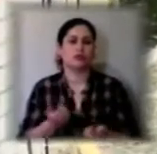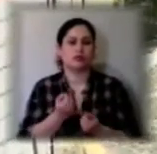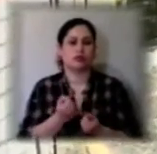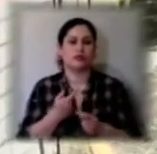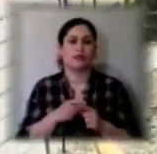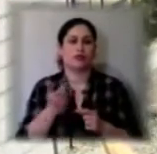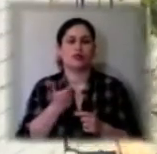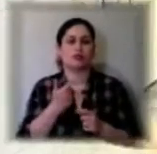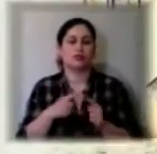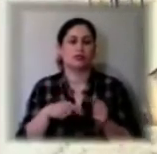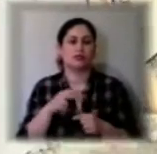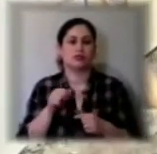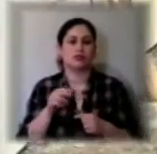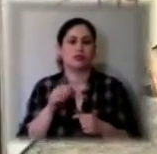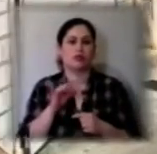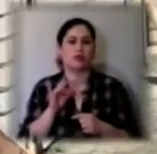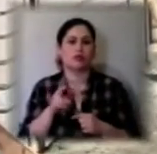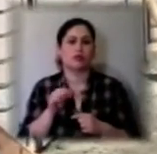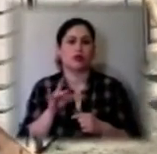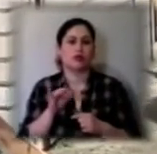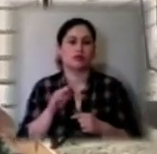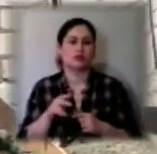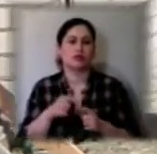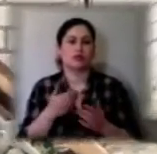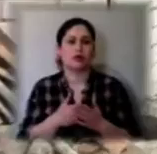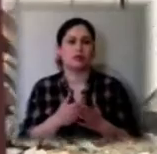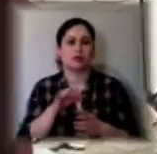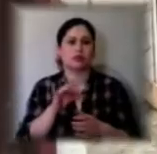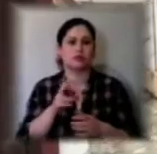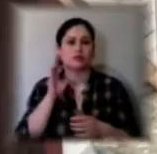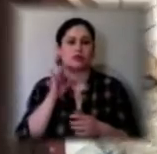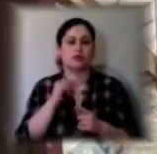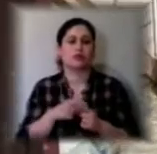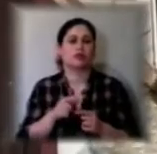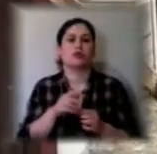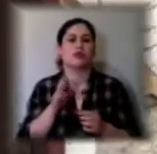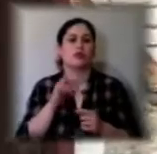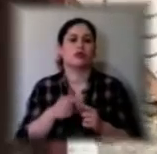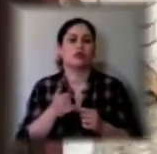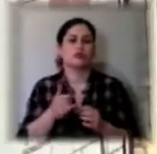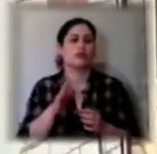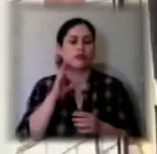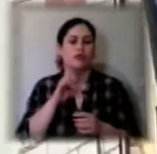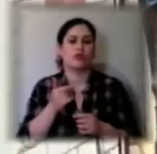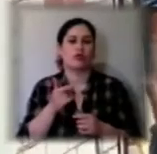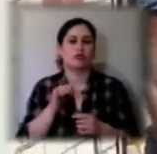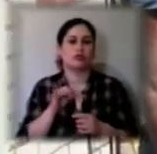наступної дачі Олександр Барнич. Показує тиск води. Говорить, що в нього є і вогнегасник.